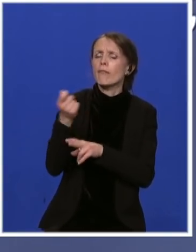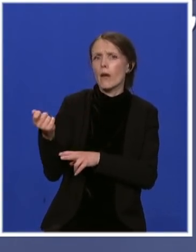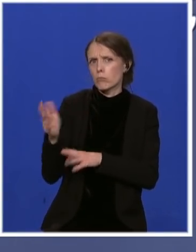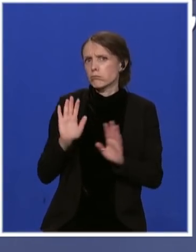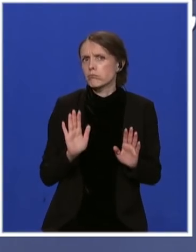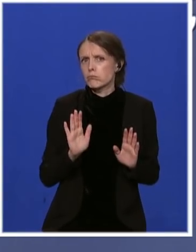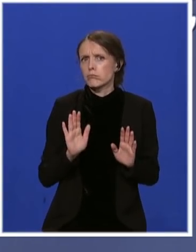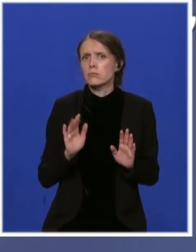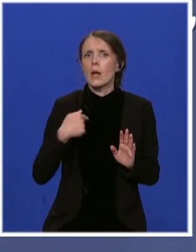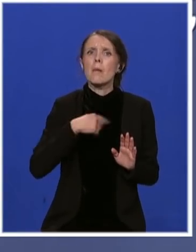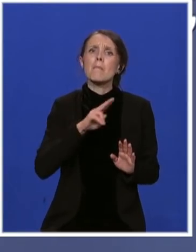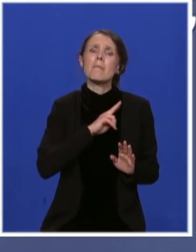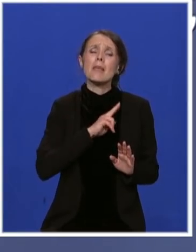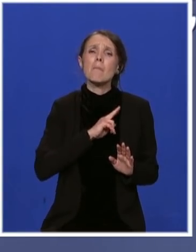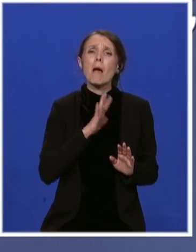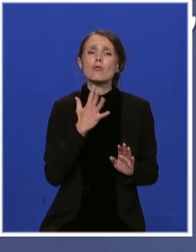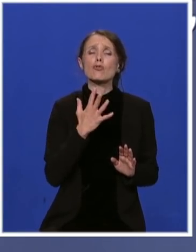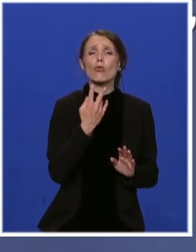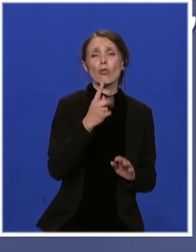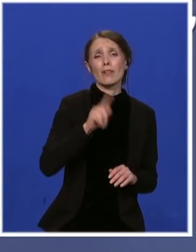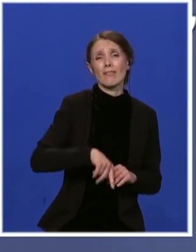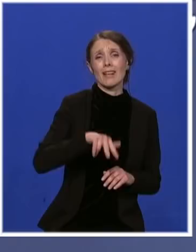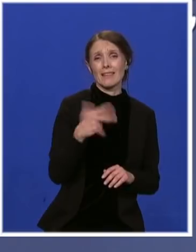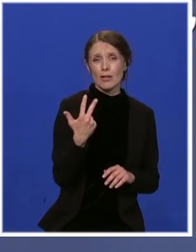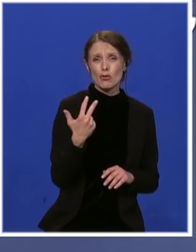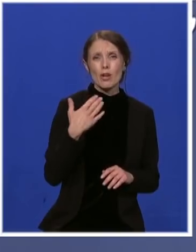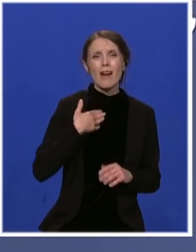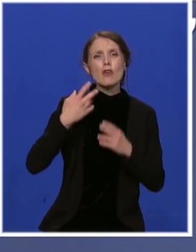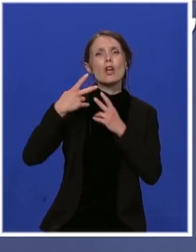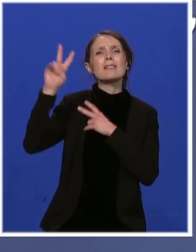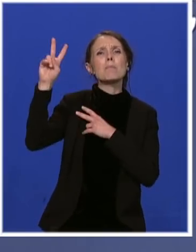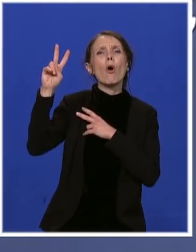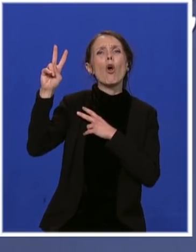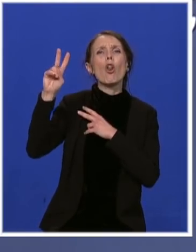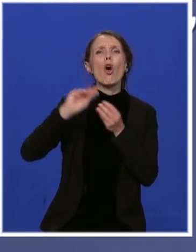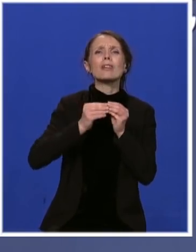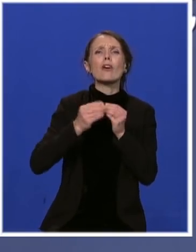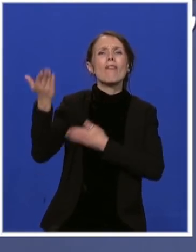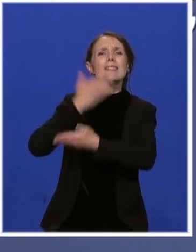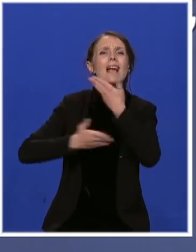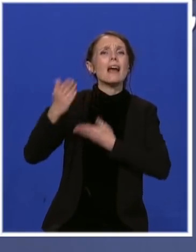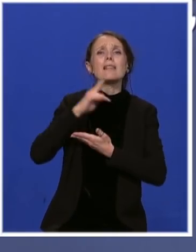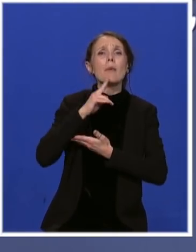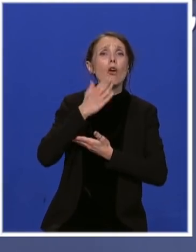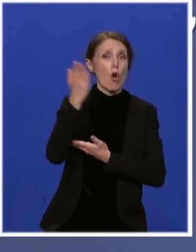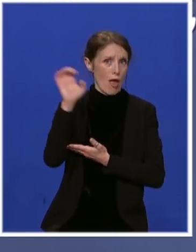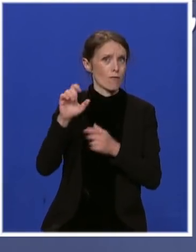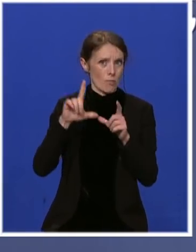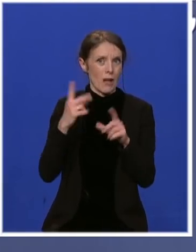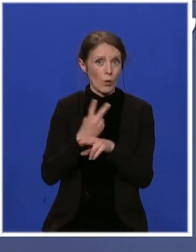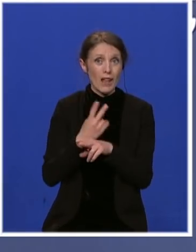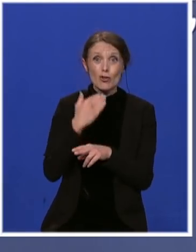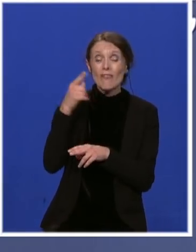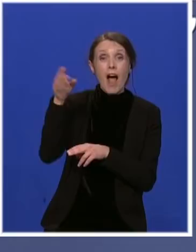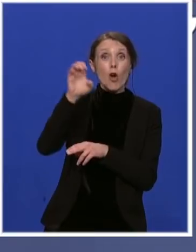gotovo dve trećine naše spoljno trgovinske razmene sa zemljama Europske unije. Što su one jače mi ćemo biti